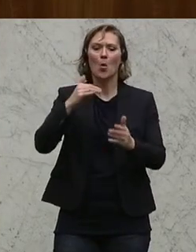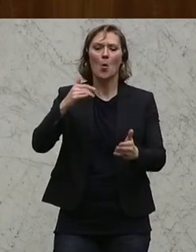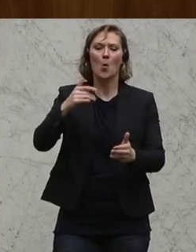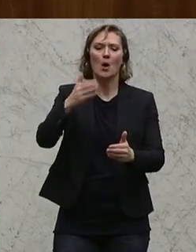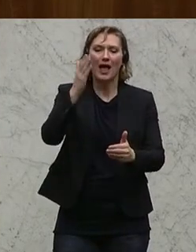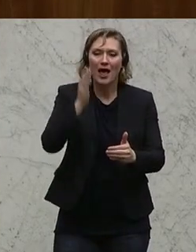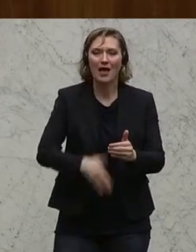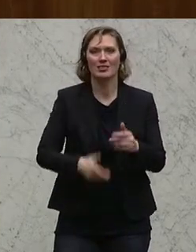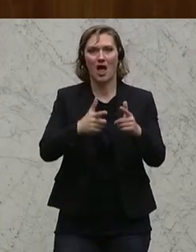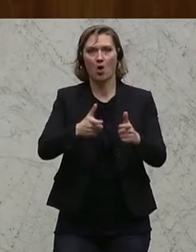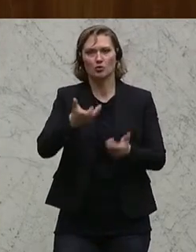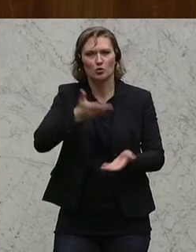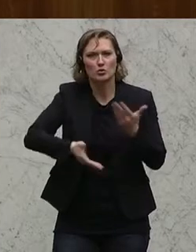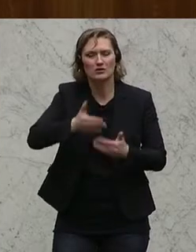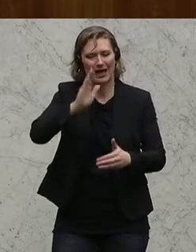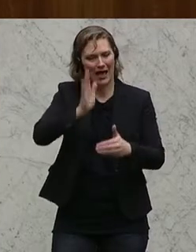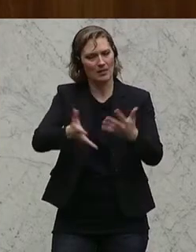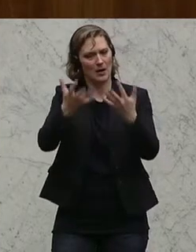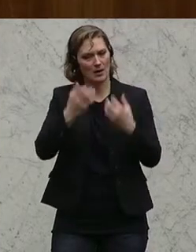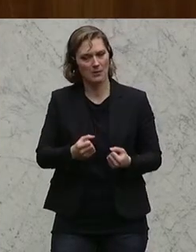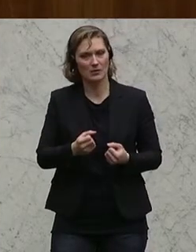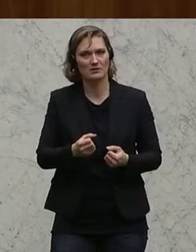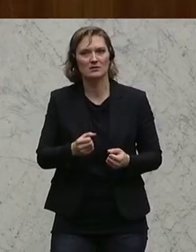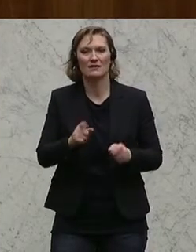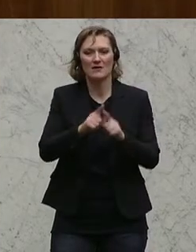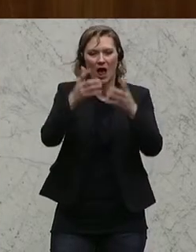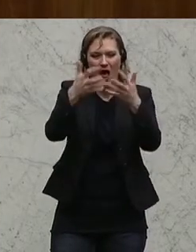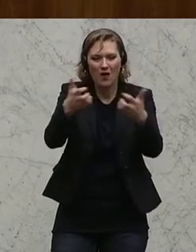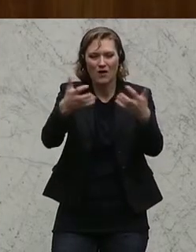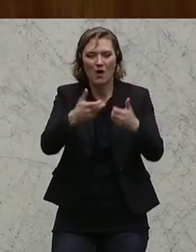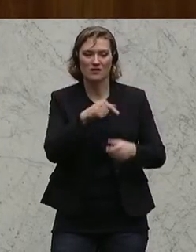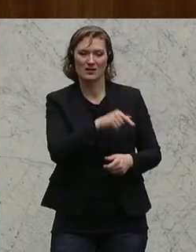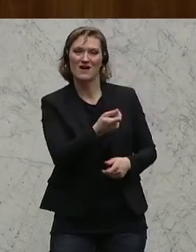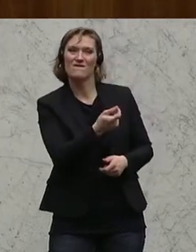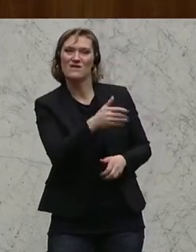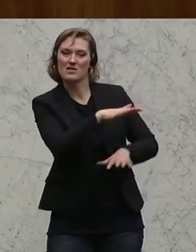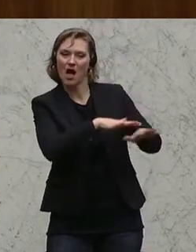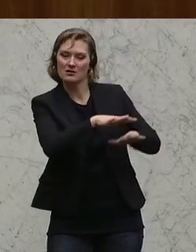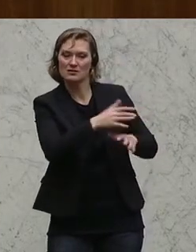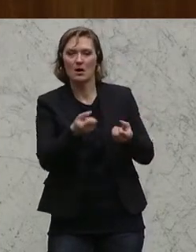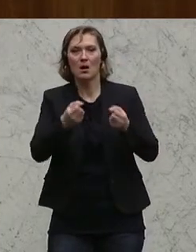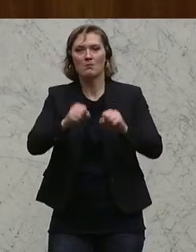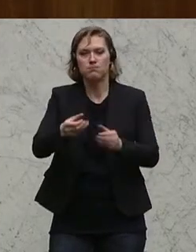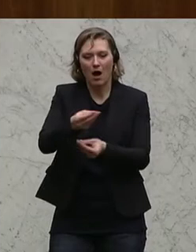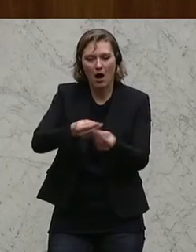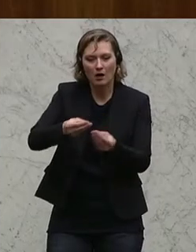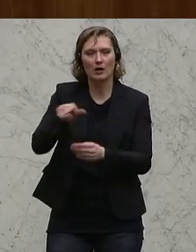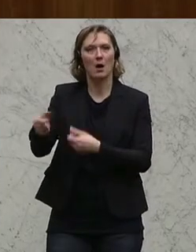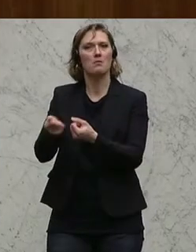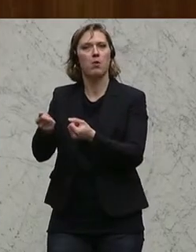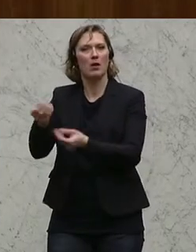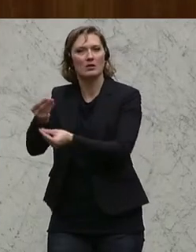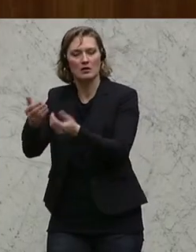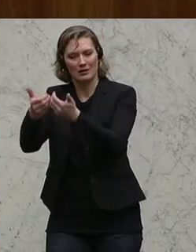dieses Ausschusses feststellen, dass es zu einer Entflechtung kommt zwischen dem Finanzwesen, zwischen dem Bankwesen und der Politik.